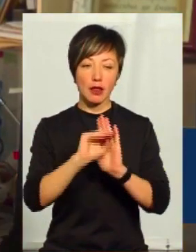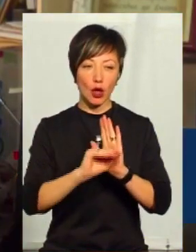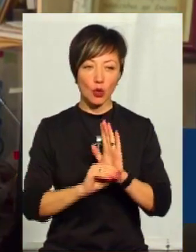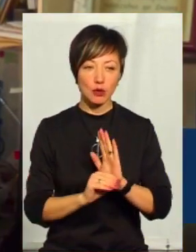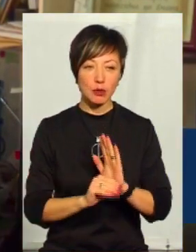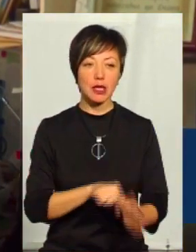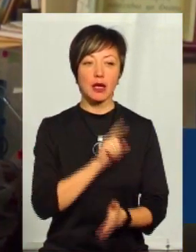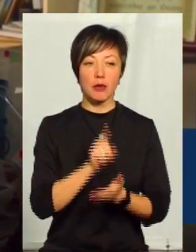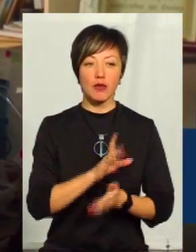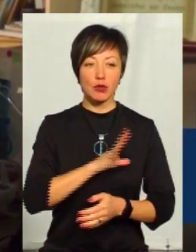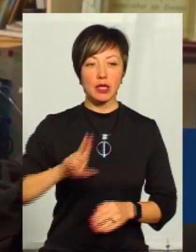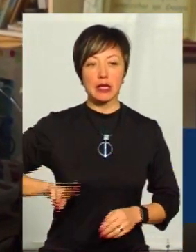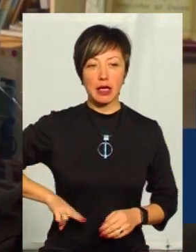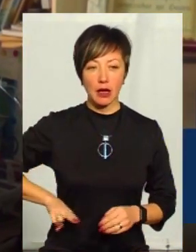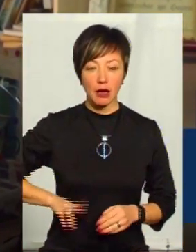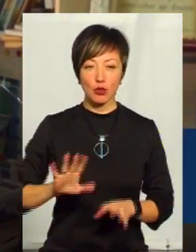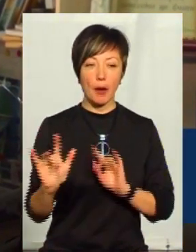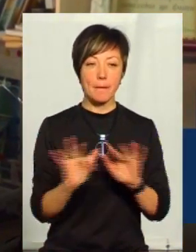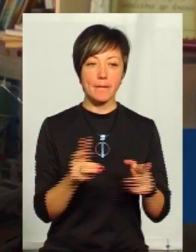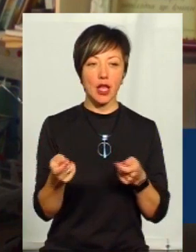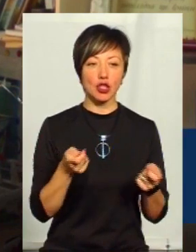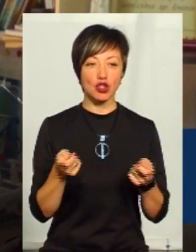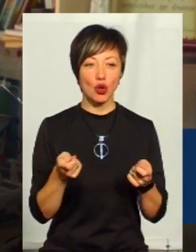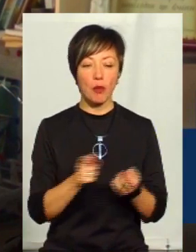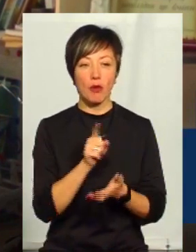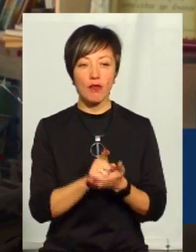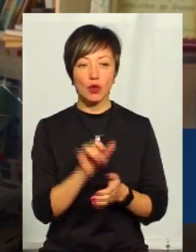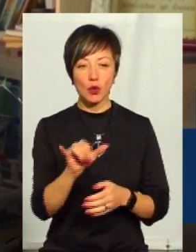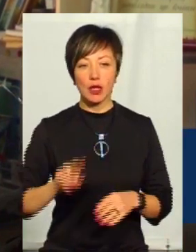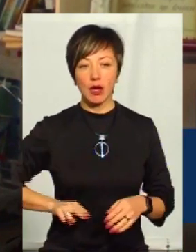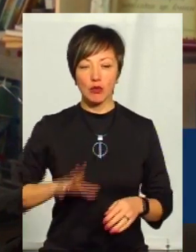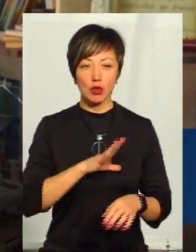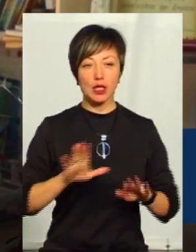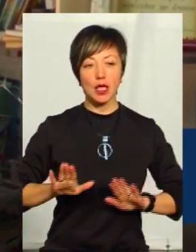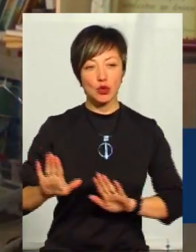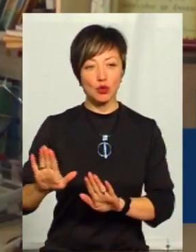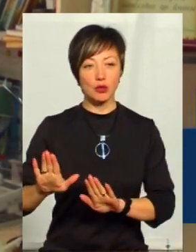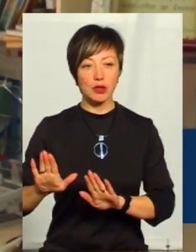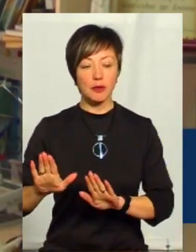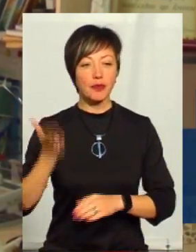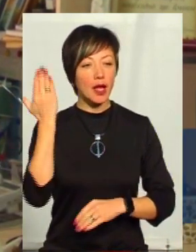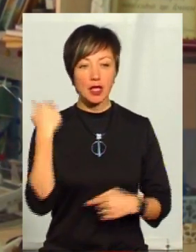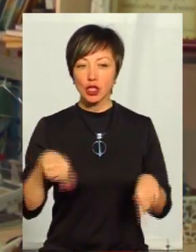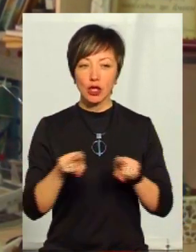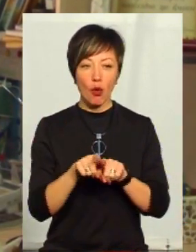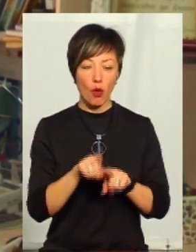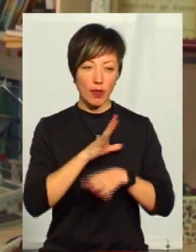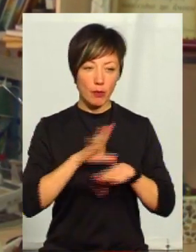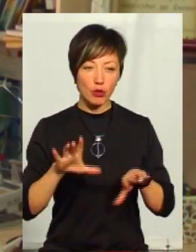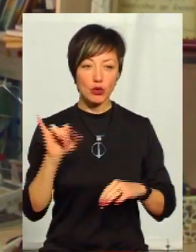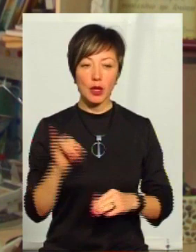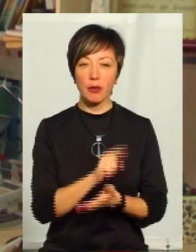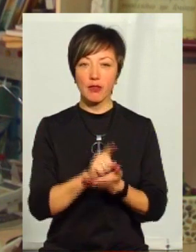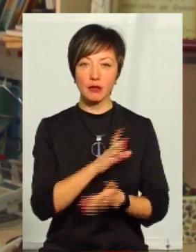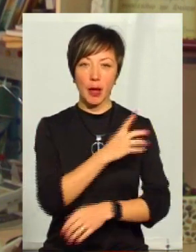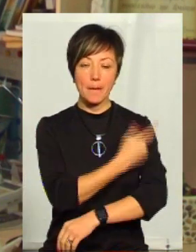директор, який буде менеджером. Повинен у директора бути заступник, раніше такого не було. І повинен бути